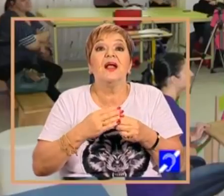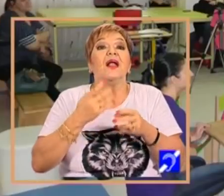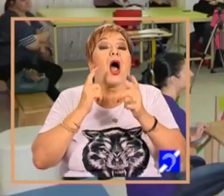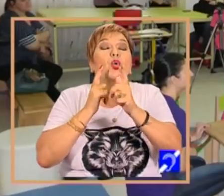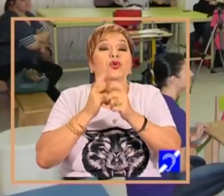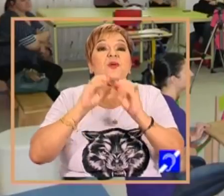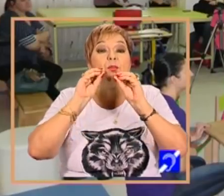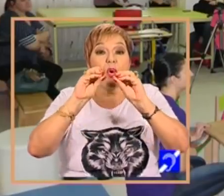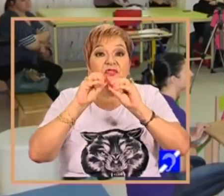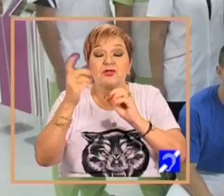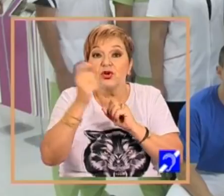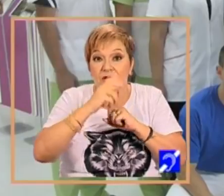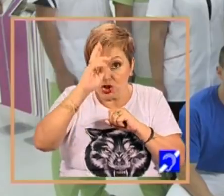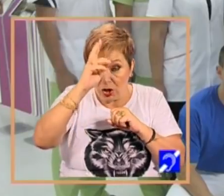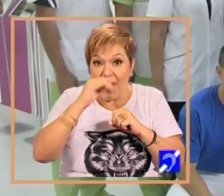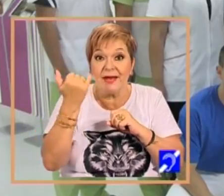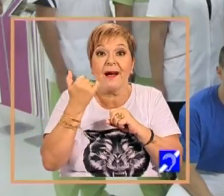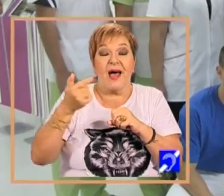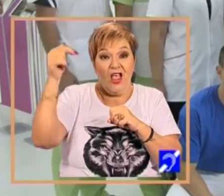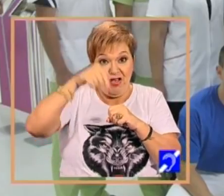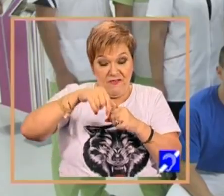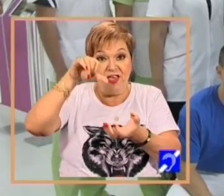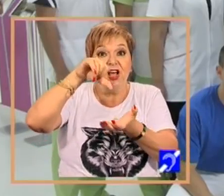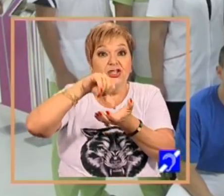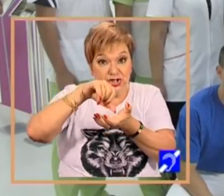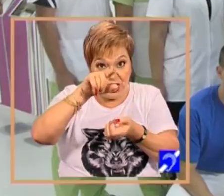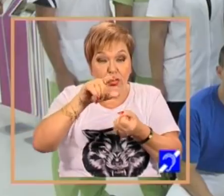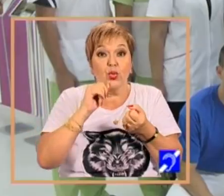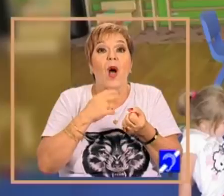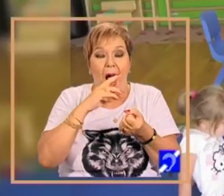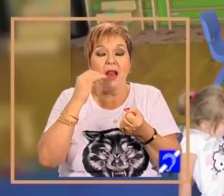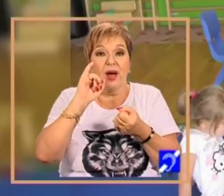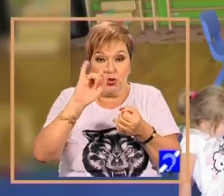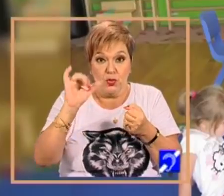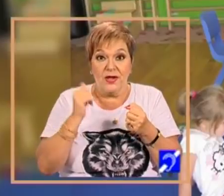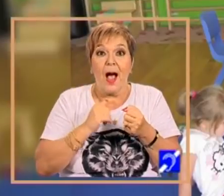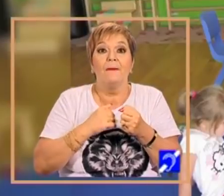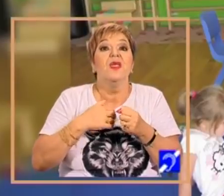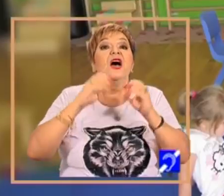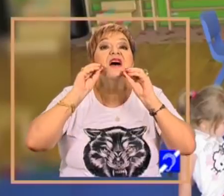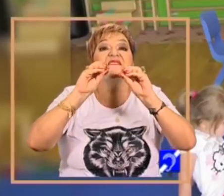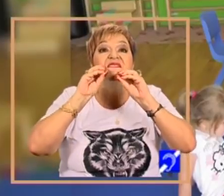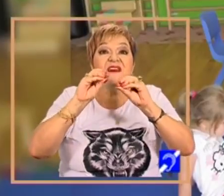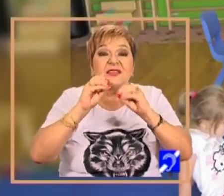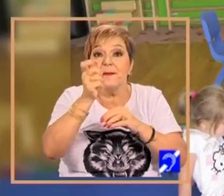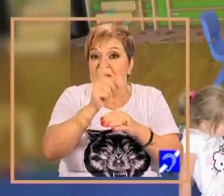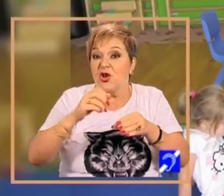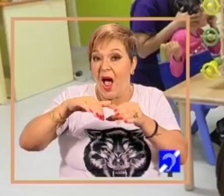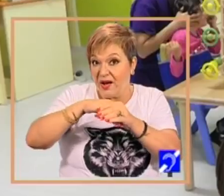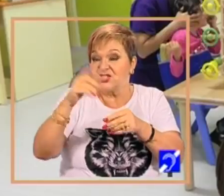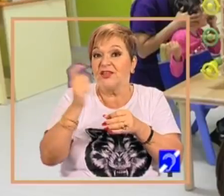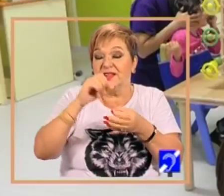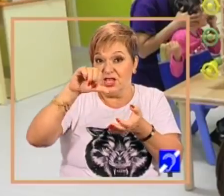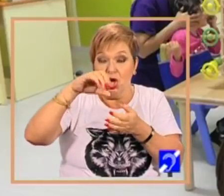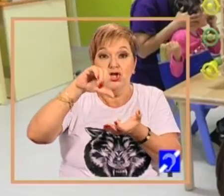profesori din Germania care vin la Centrul Maria Beatriz în Alba Iulia. Ne cursează personalul și fac